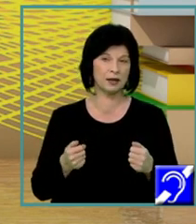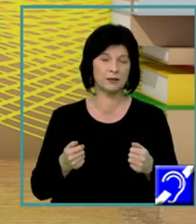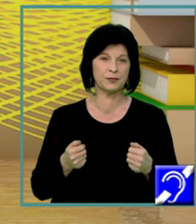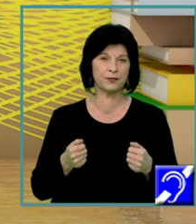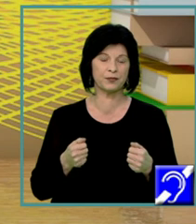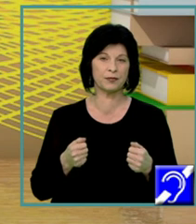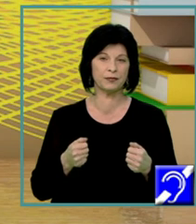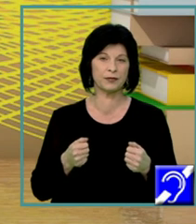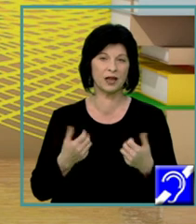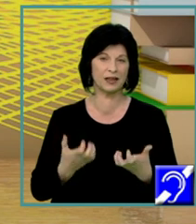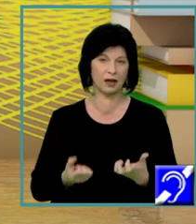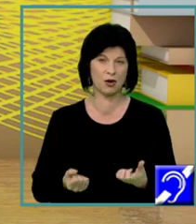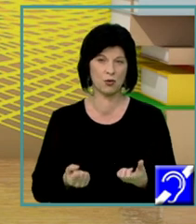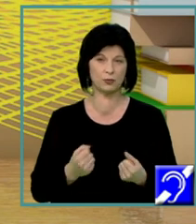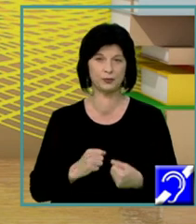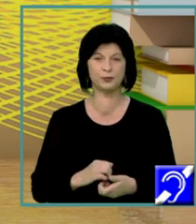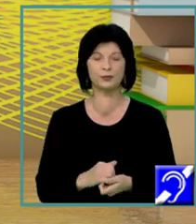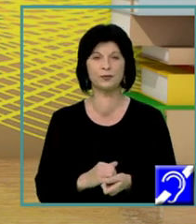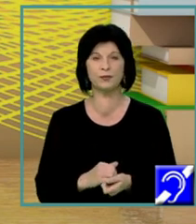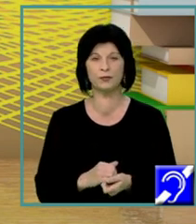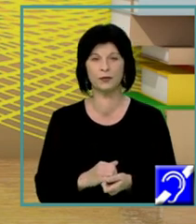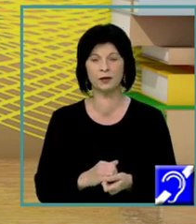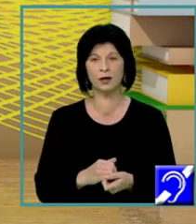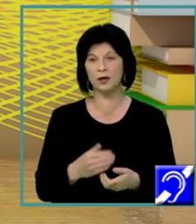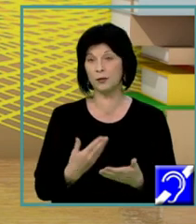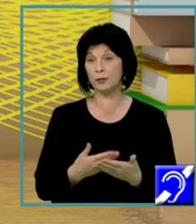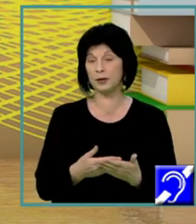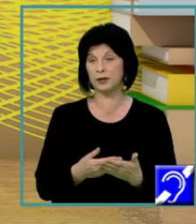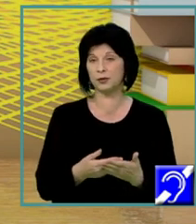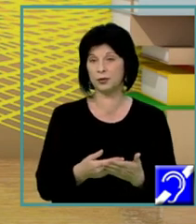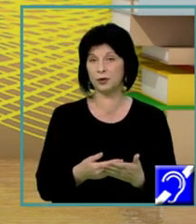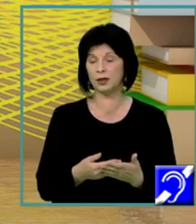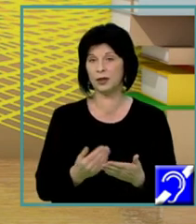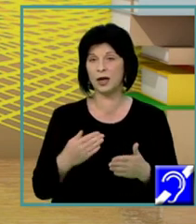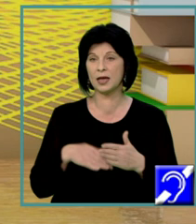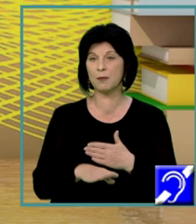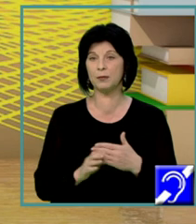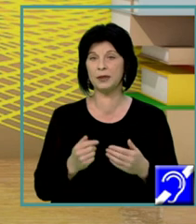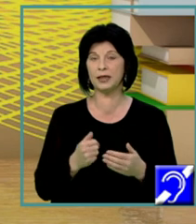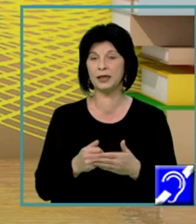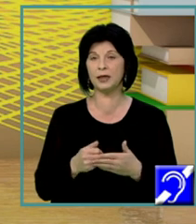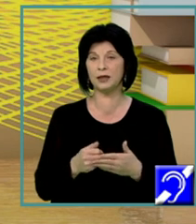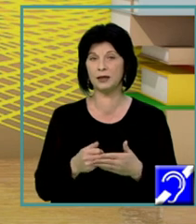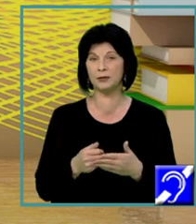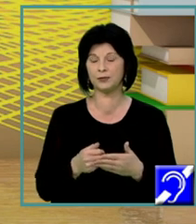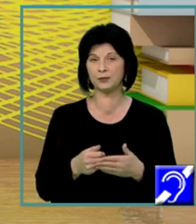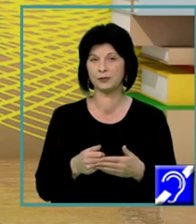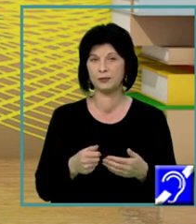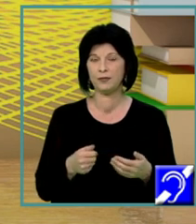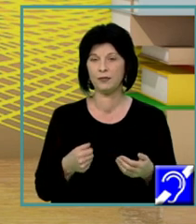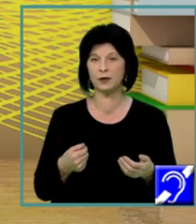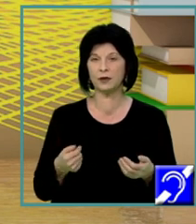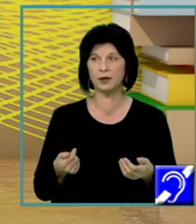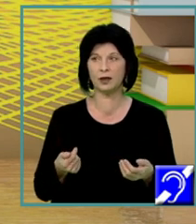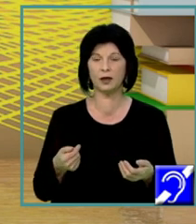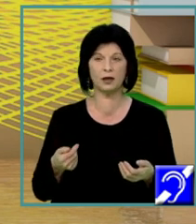implică atât abordarea unor competențe sau cunoașterea, aplicarea anumitor competențe dobândite